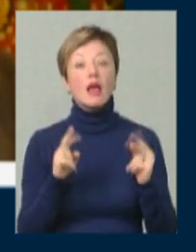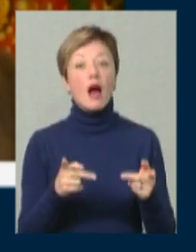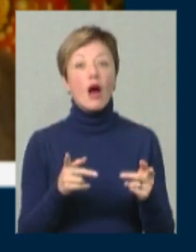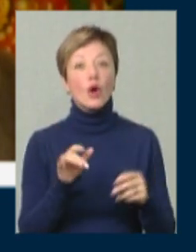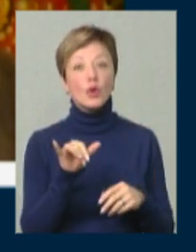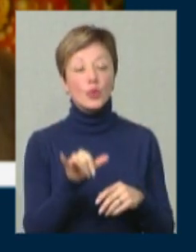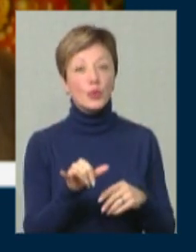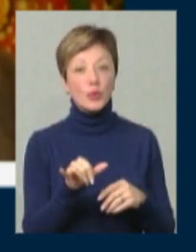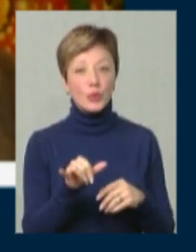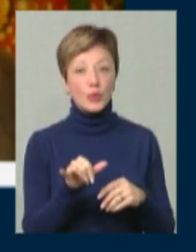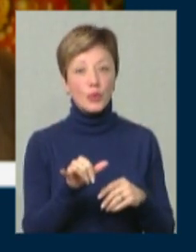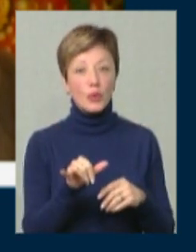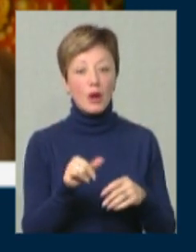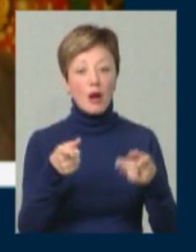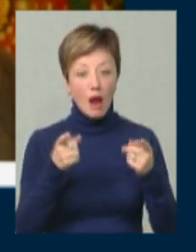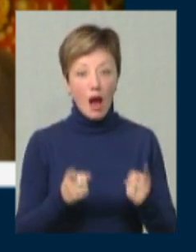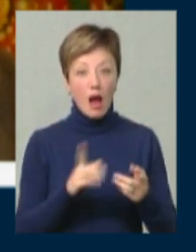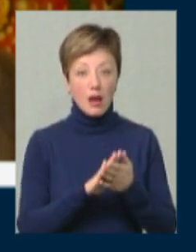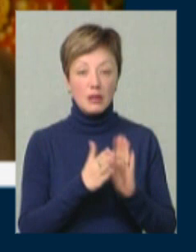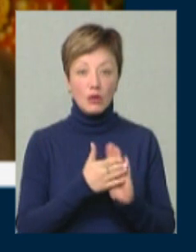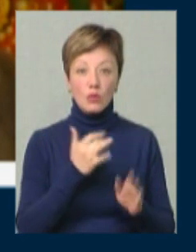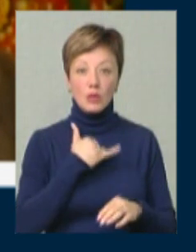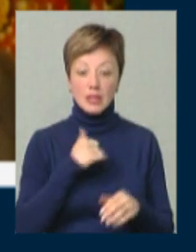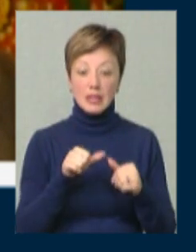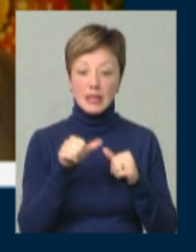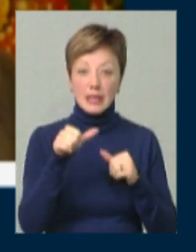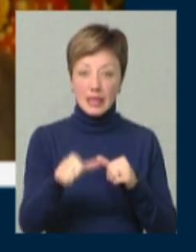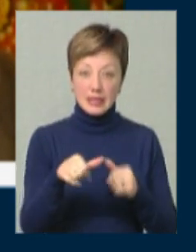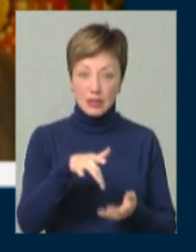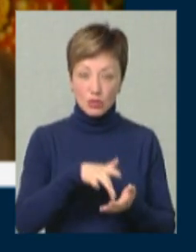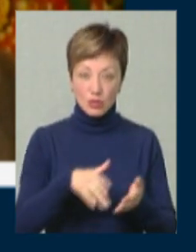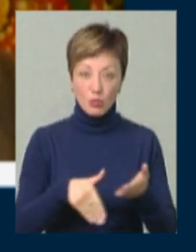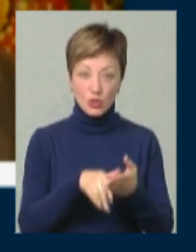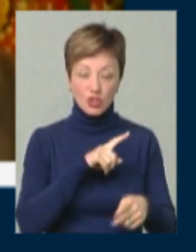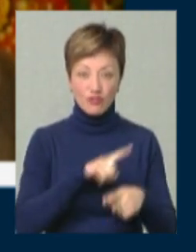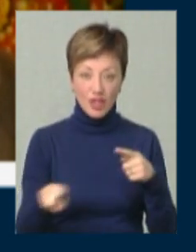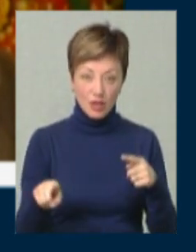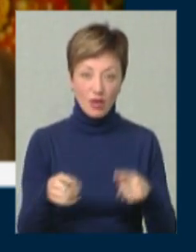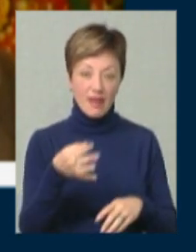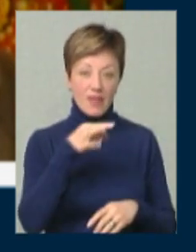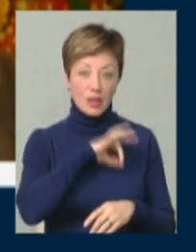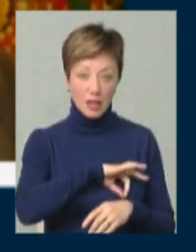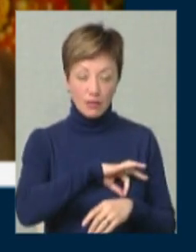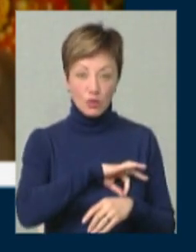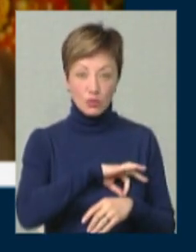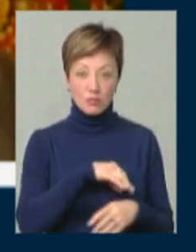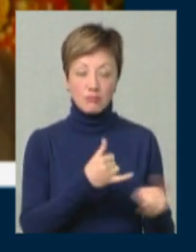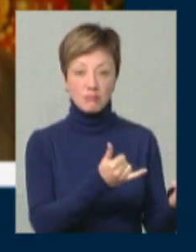у реаліях наших, у децентралізований спосіб, швидко і ефективно